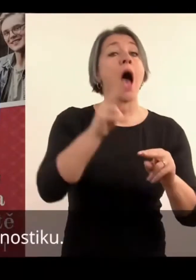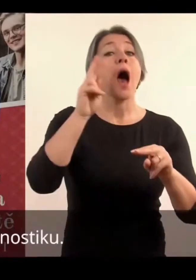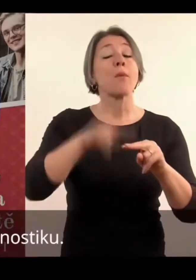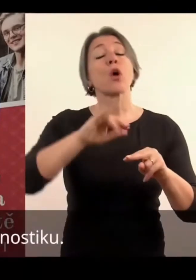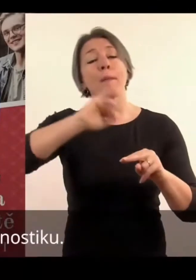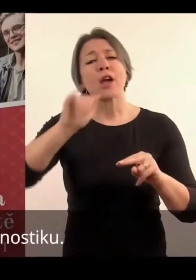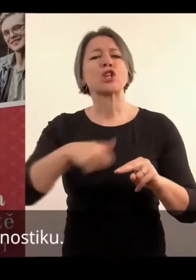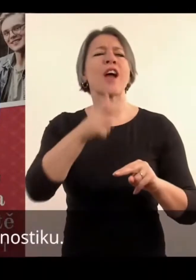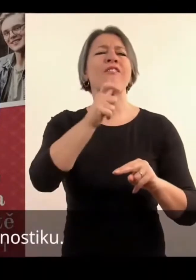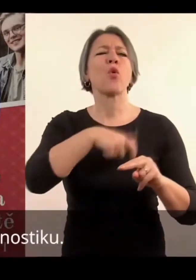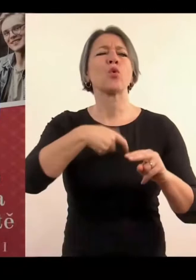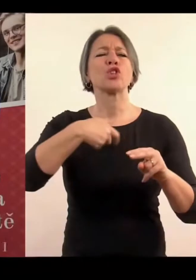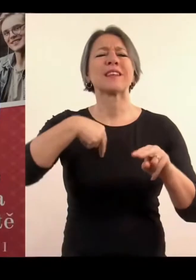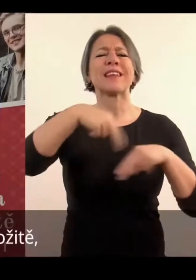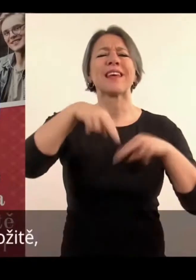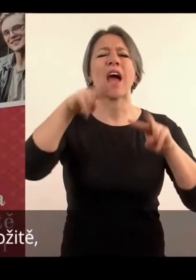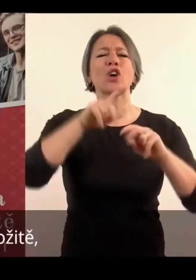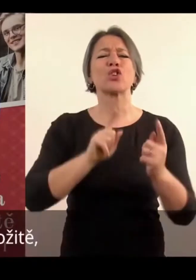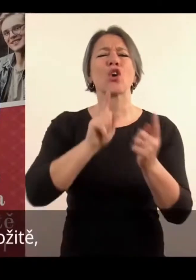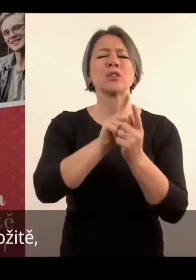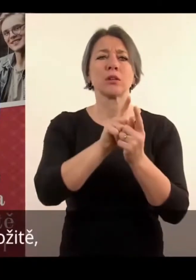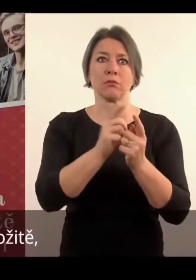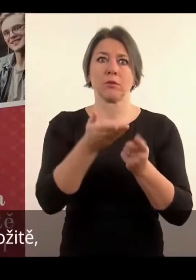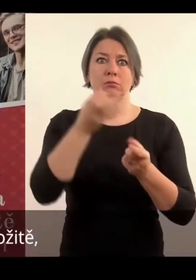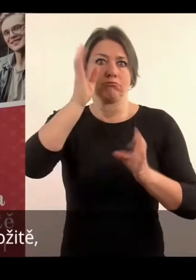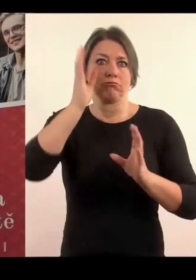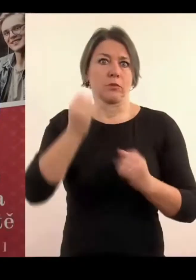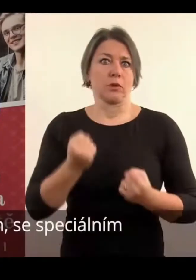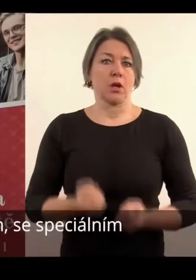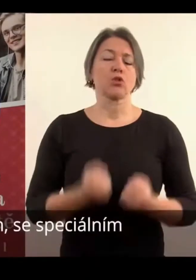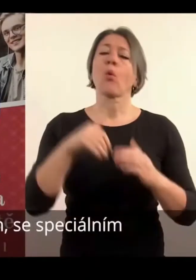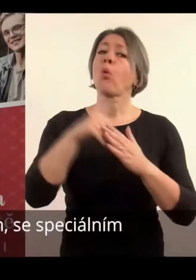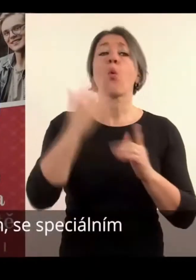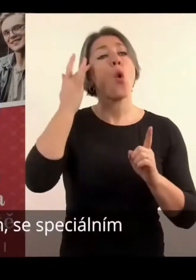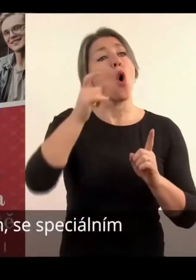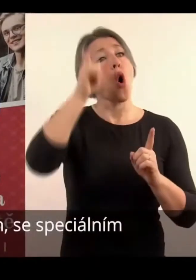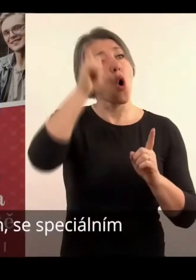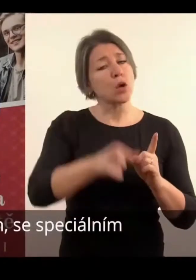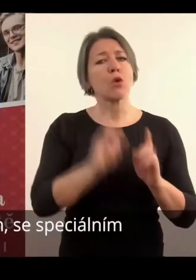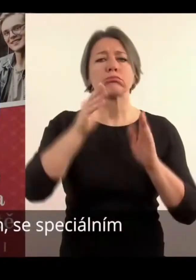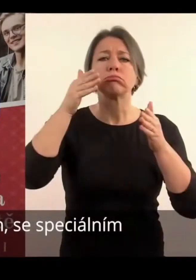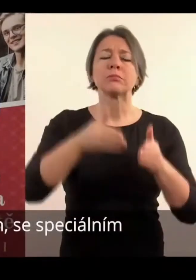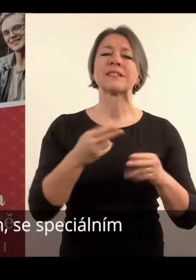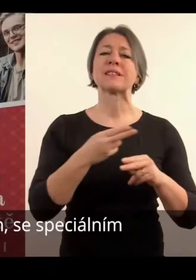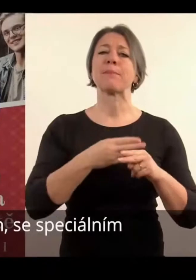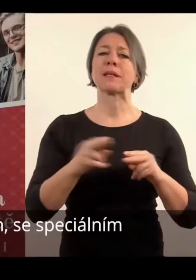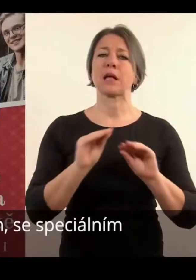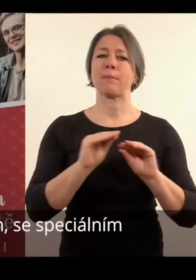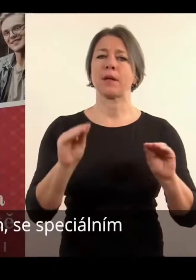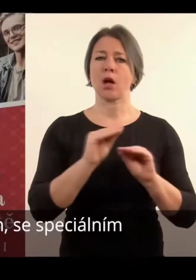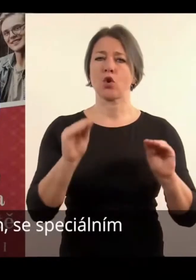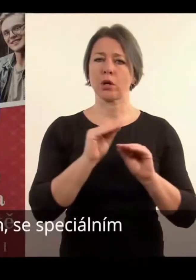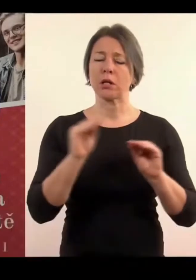diagnostiku. Pomeň nás mi trochu složitě, ale je to vlastně pohovor s odborníkem, s sociálním pedagogem,